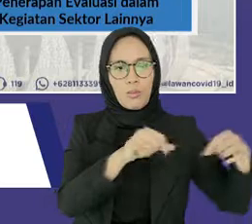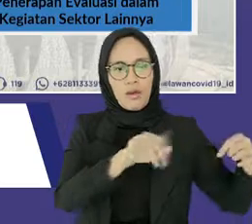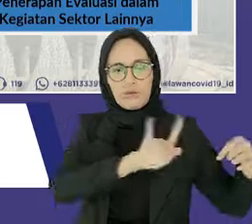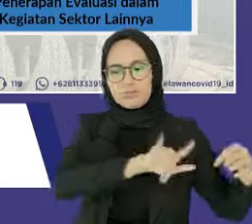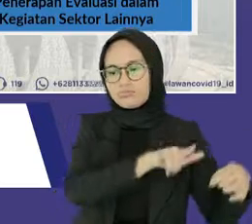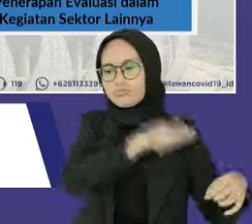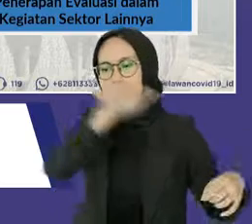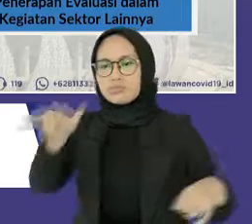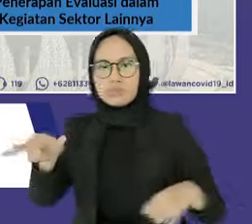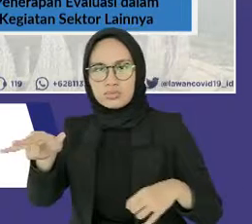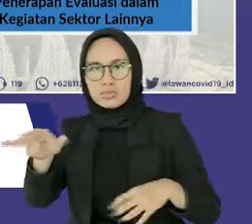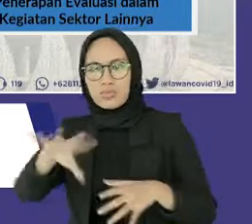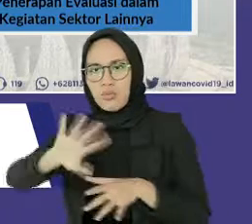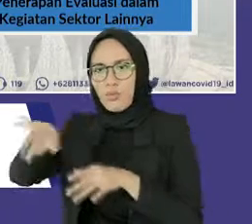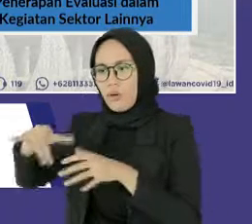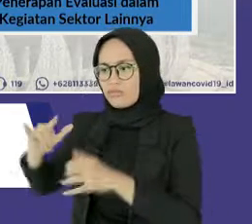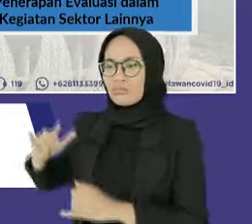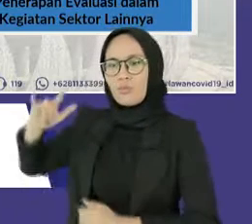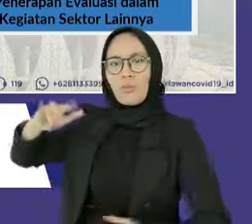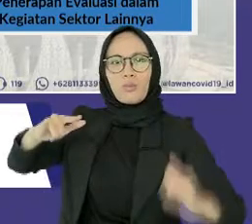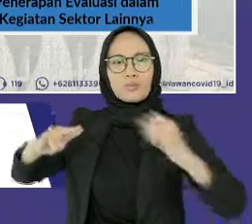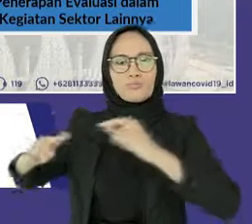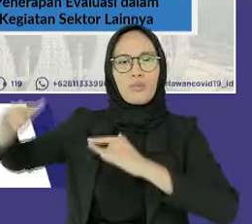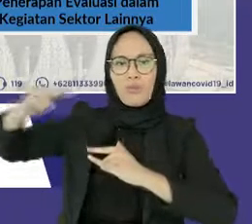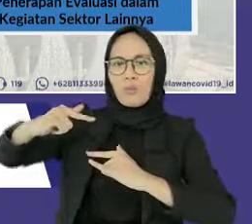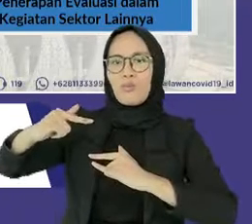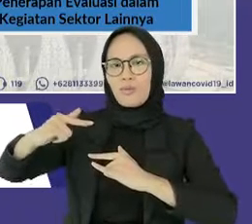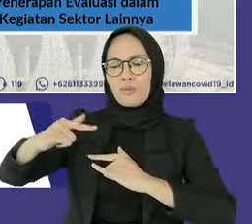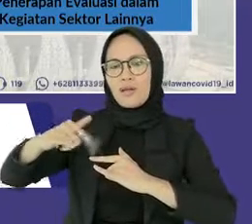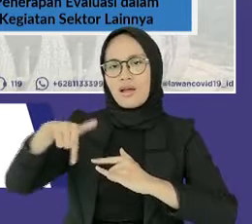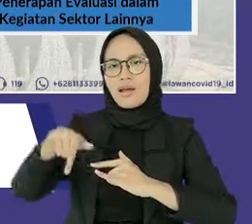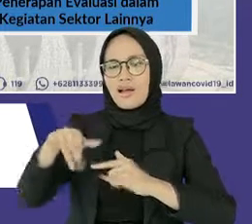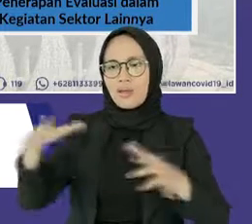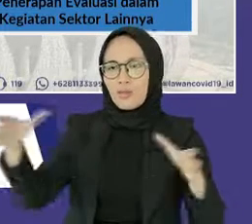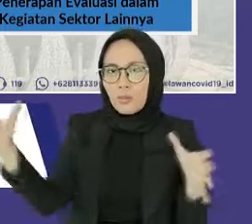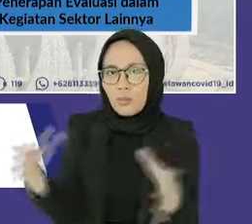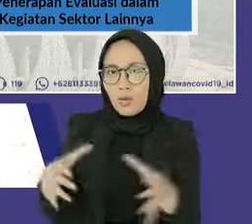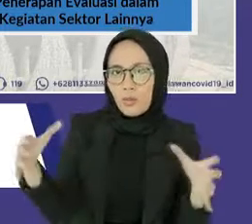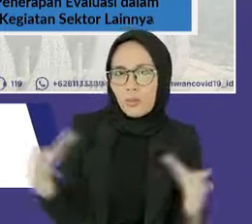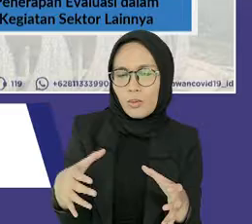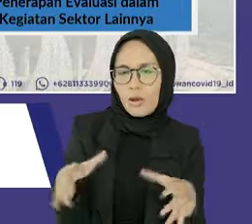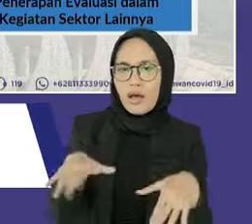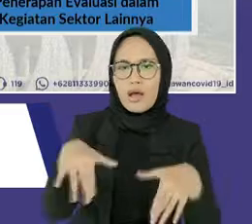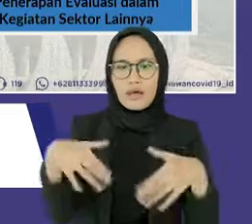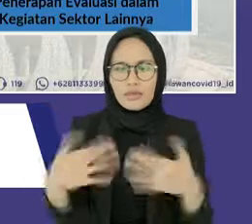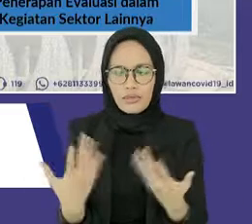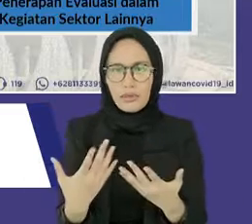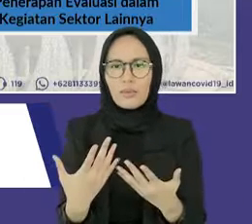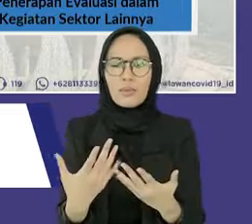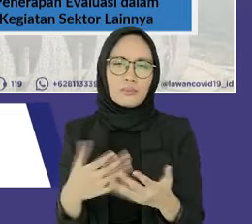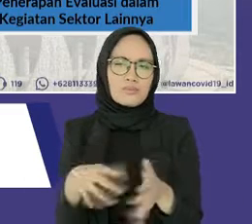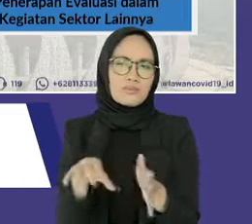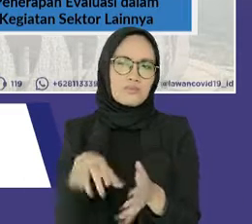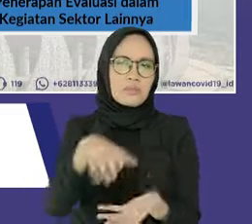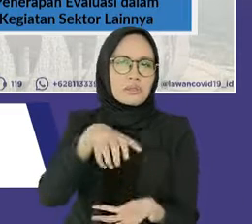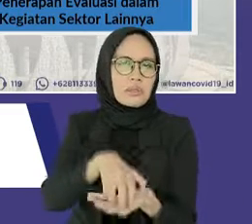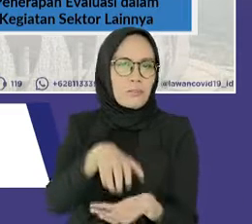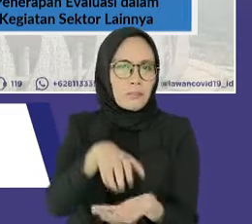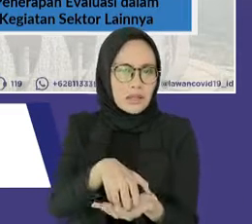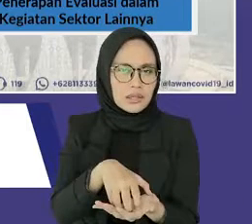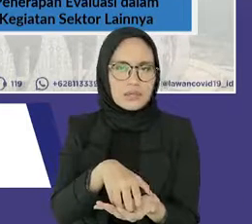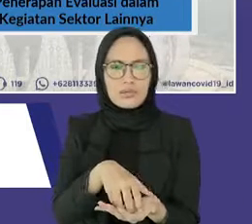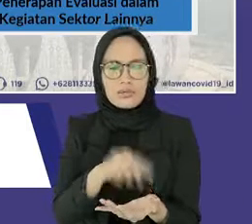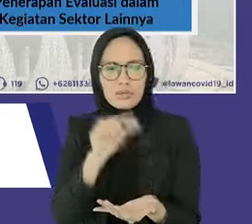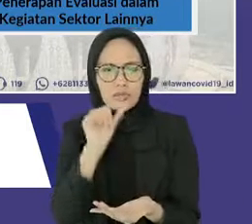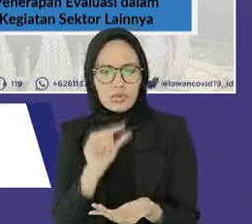pulau, kemudian potensi timbul kerumunan, serta keterbatasan sarana dan prasarana pendukung penerapan